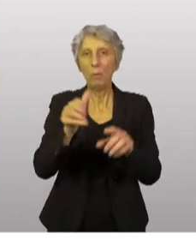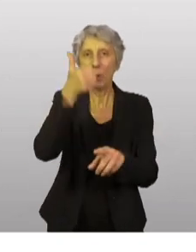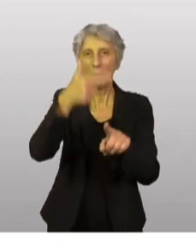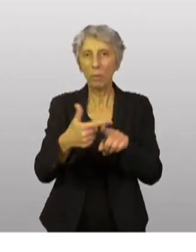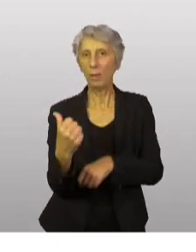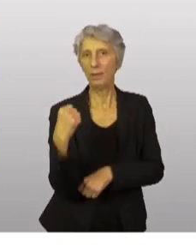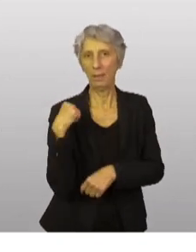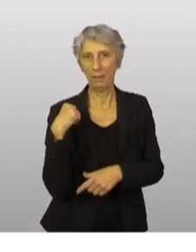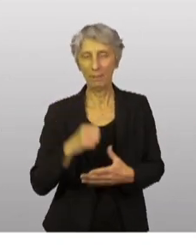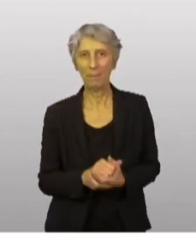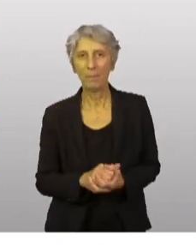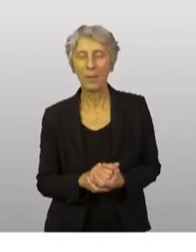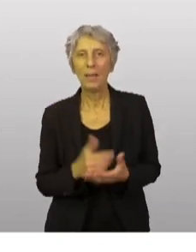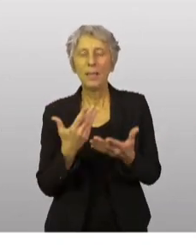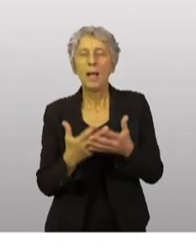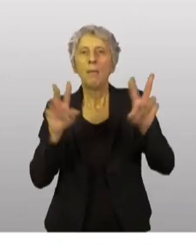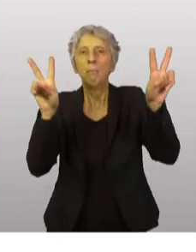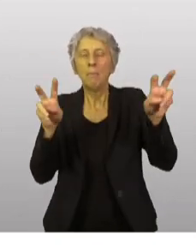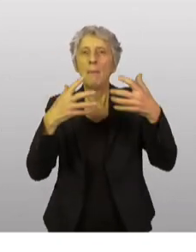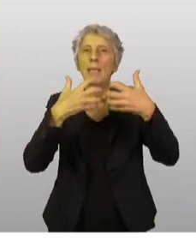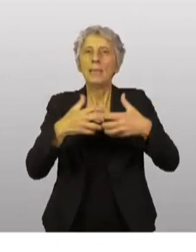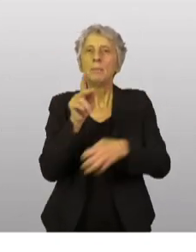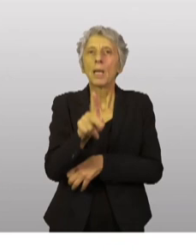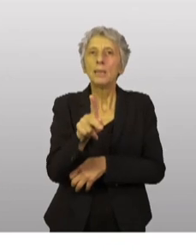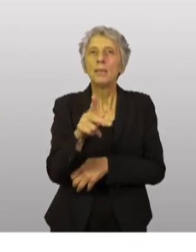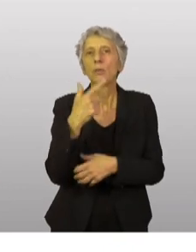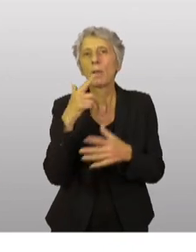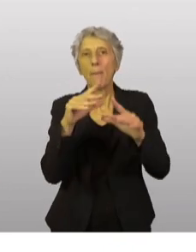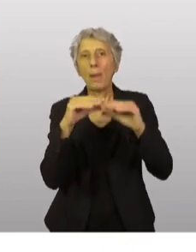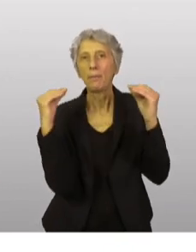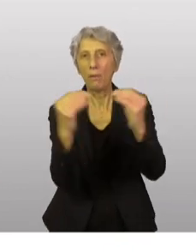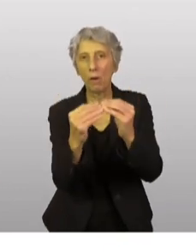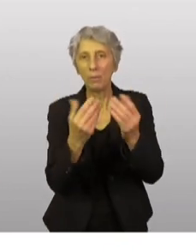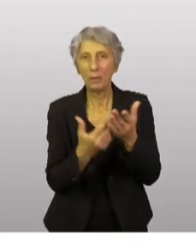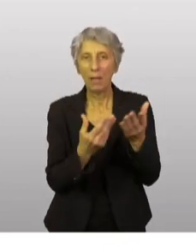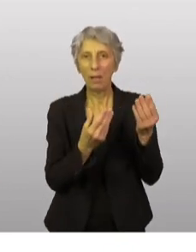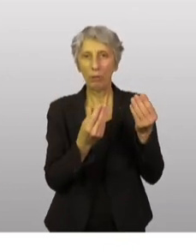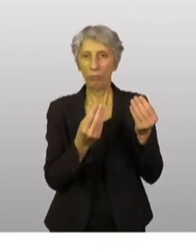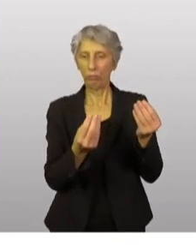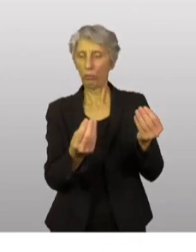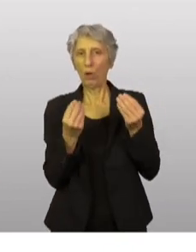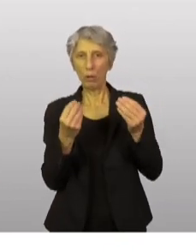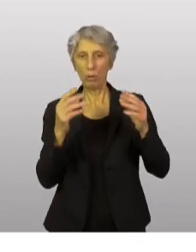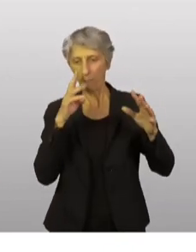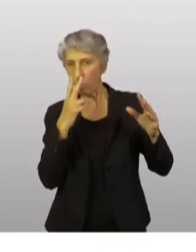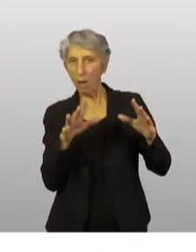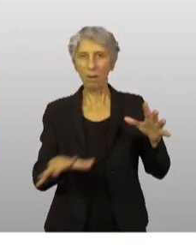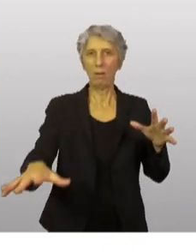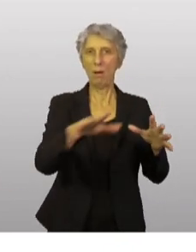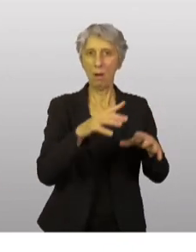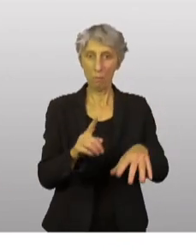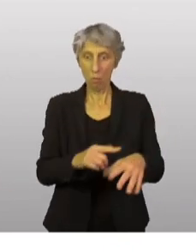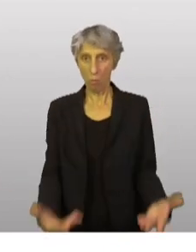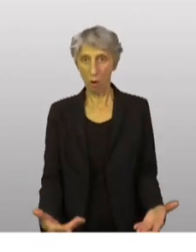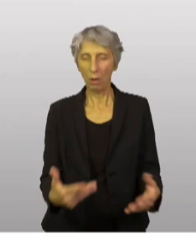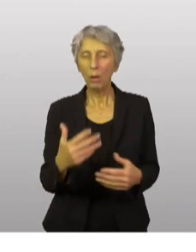hier. Et ce mécanisme, cette plateforme, permettra de visualiser en temps réel les besoins